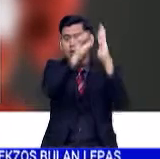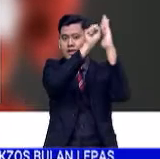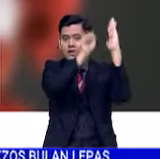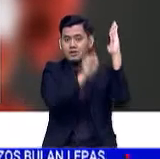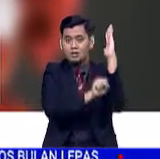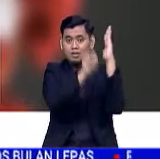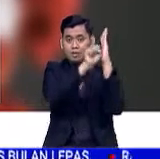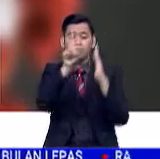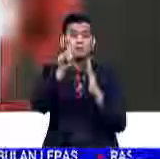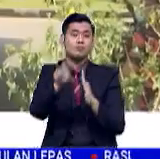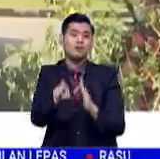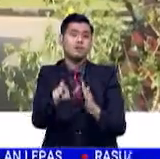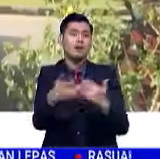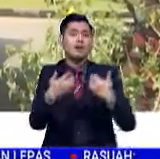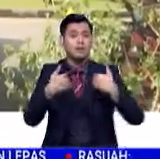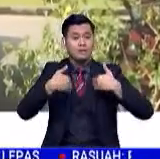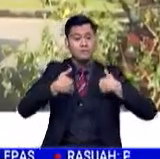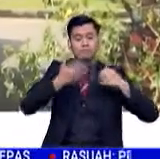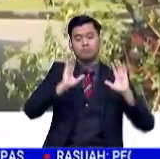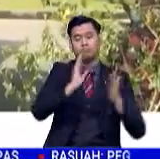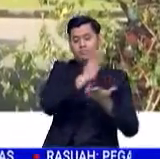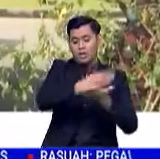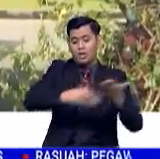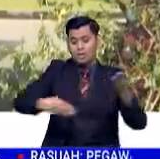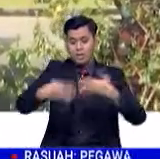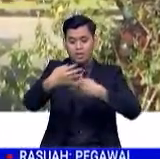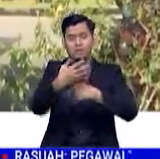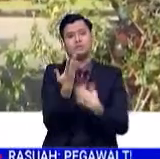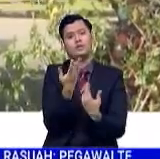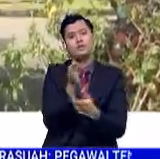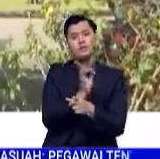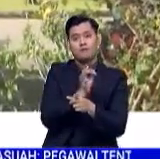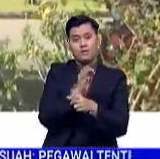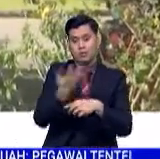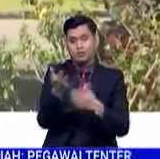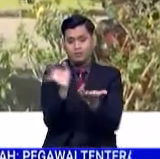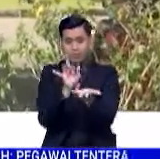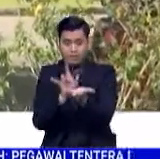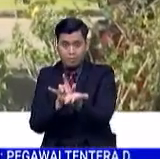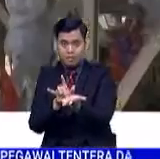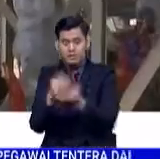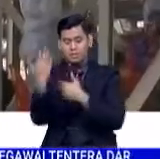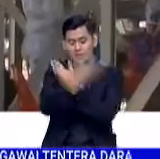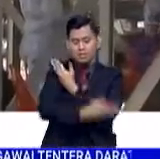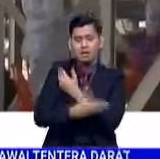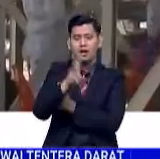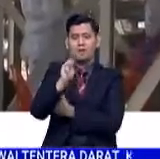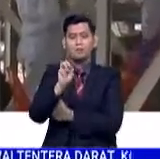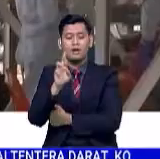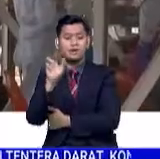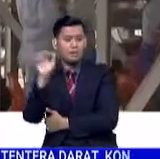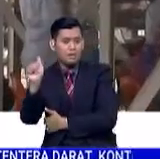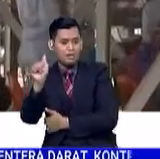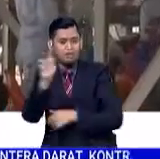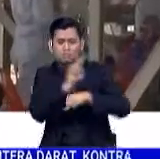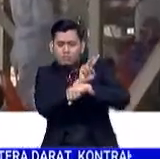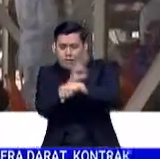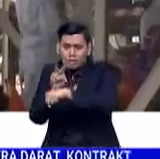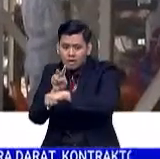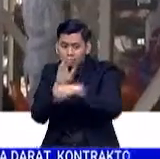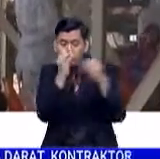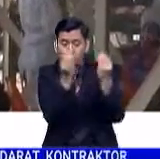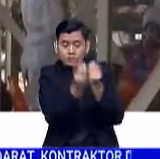itu memerlukan bahagian Regulatori Farmasi Negara, NPRA, memantau dan menilai data-data